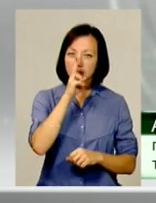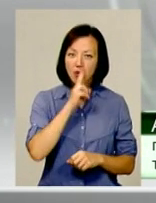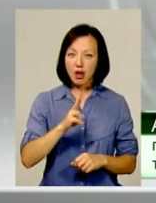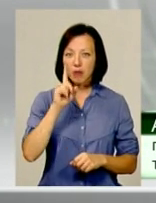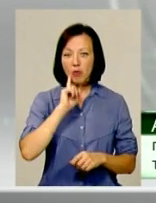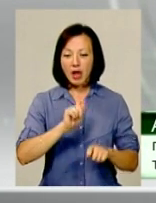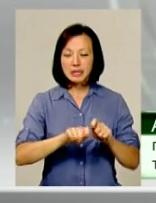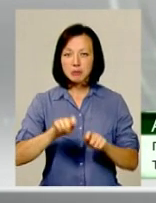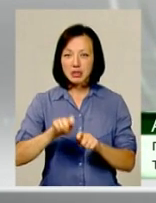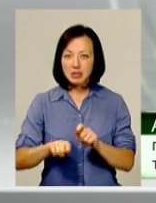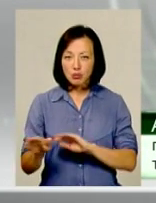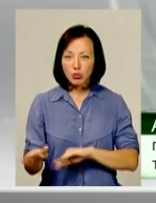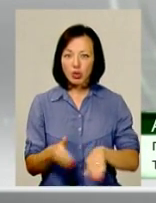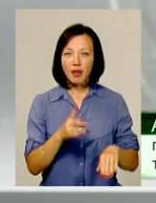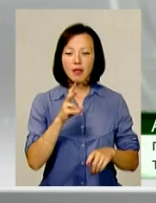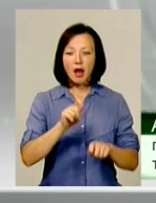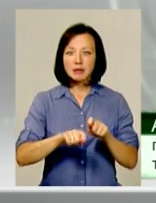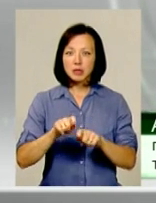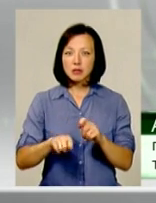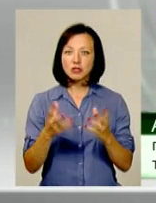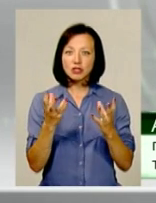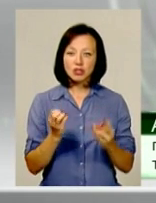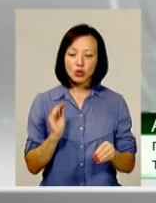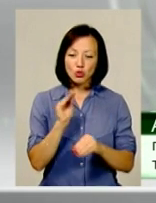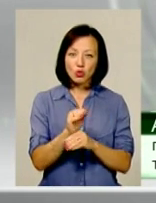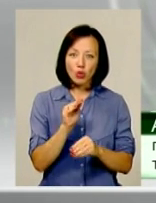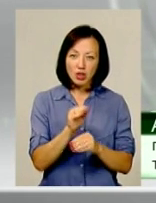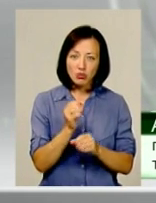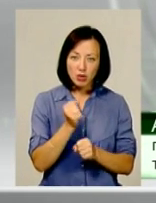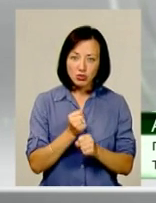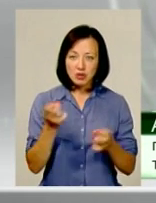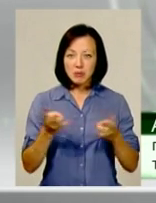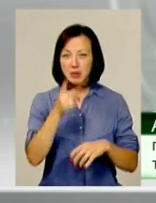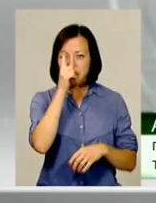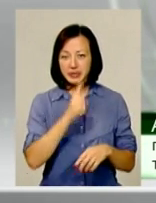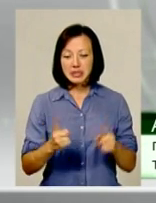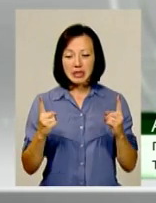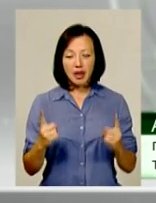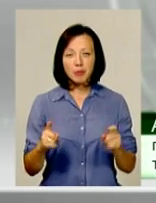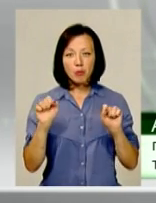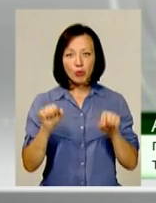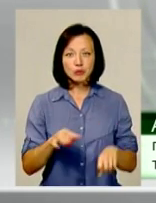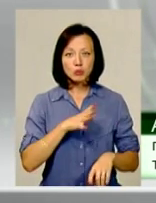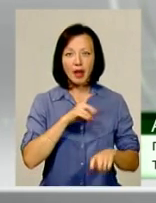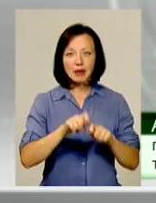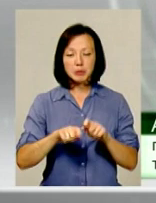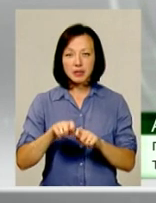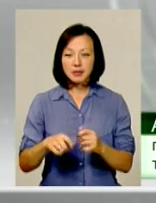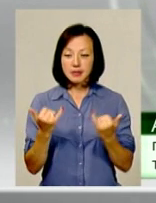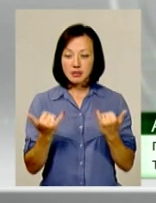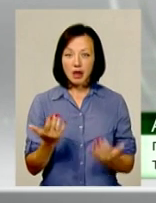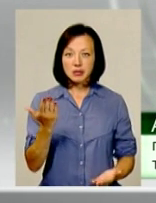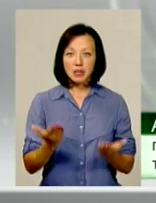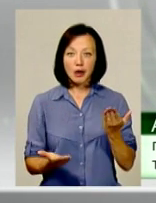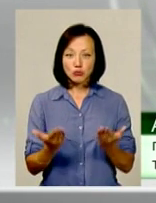поки ще експертиза брийде. На експертизі ще якісь є допрацювання, ще місячний тербін може проходити експертизу. Зараз, якщо